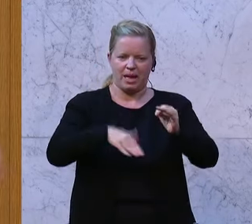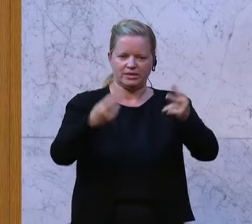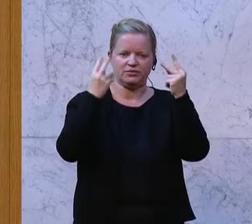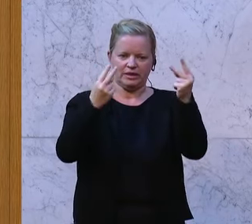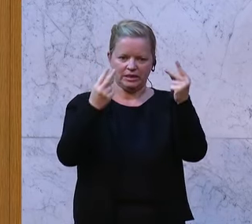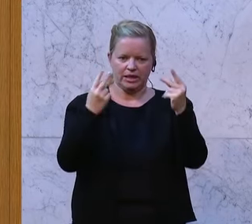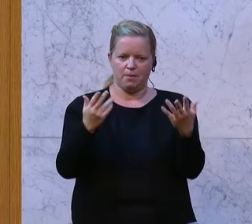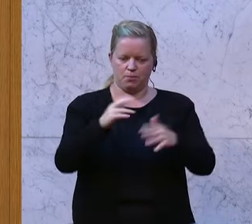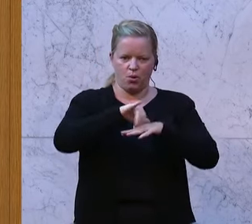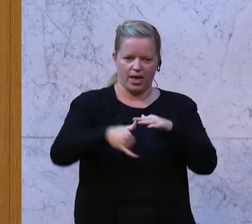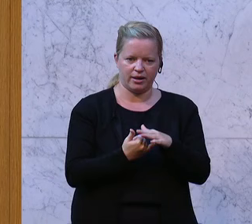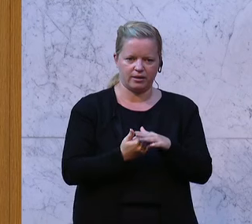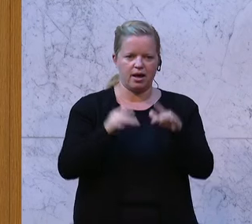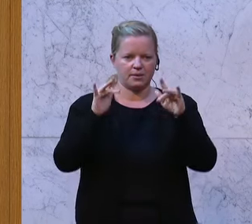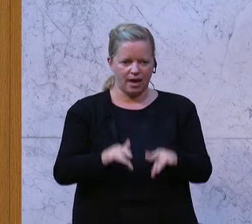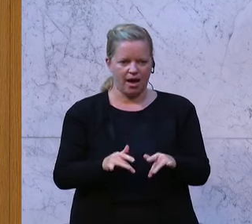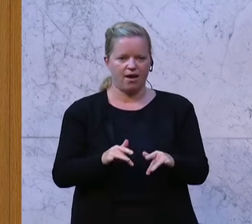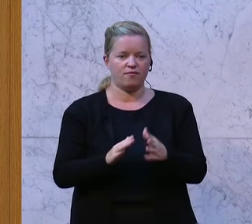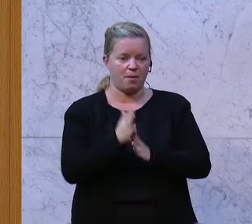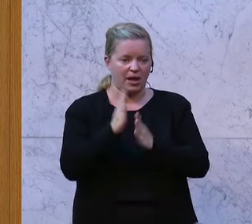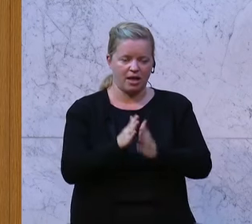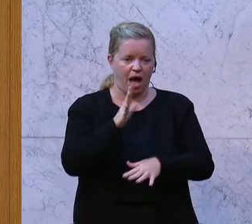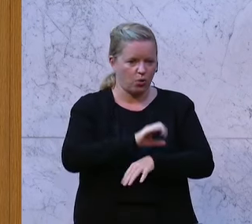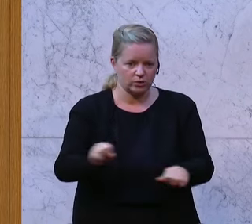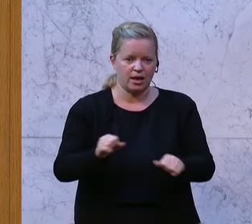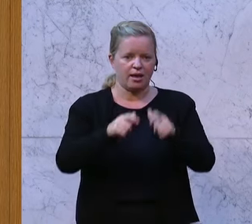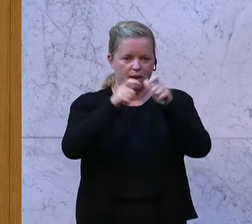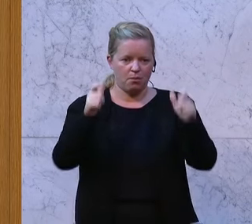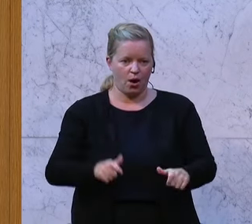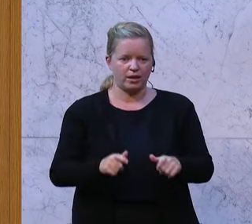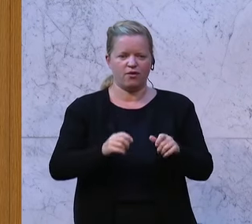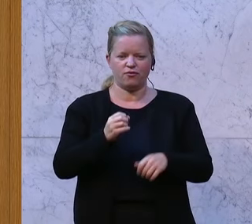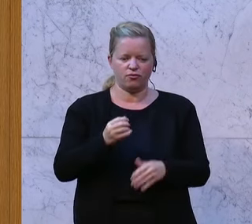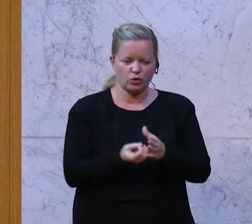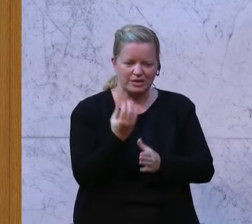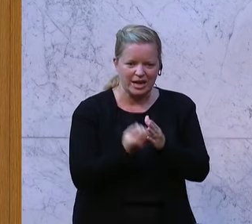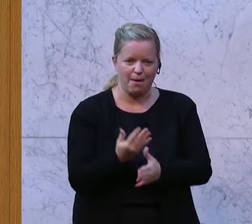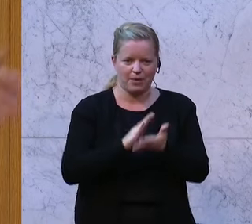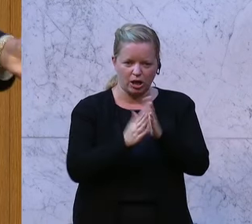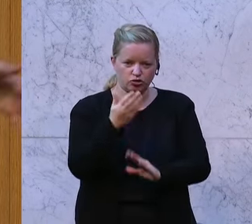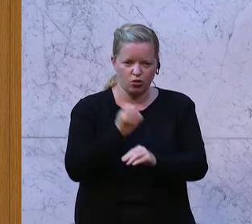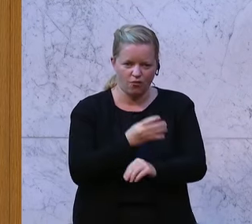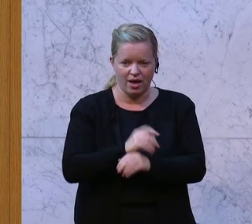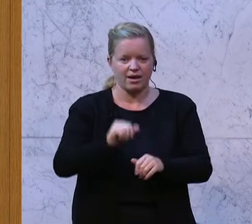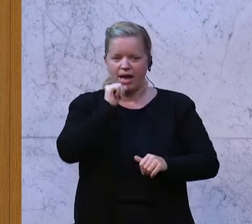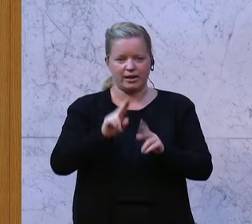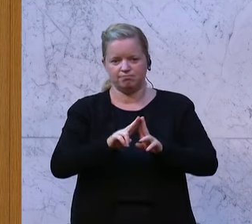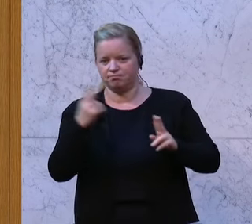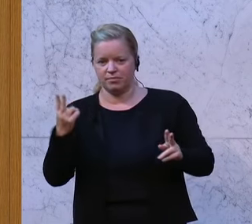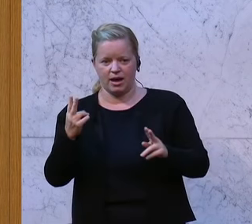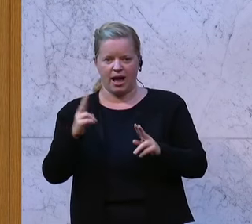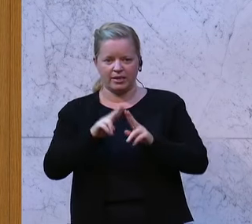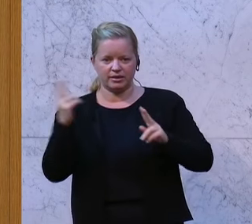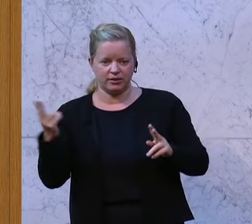Verbrenner aus, Gebäudesanierungspflicht, zwangsweise raus aus fossilen Brennstoffen ohne günstige Alternativen, Ausweitung des